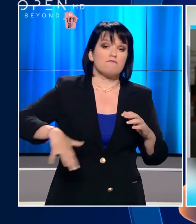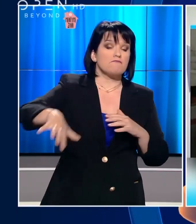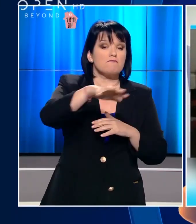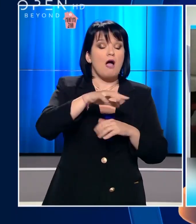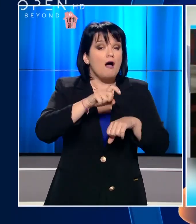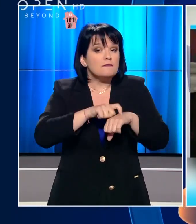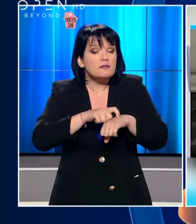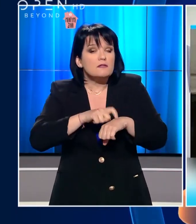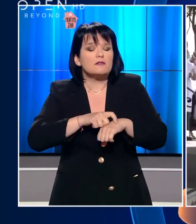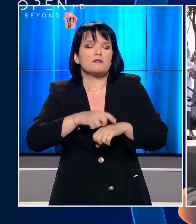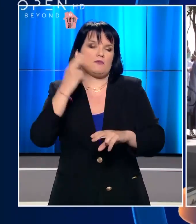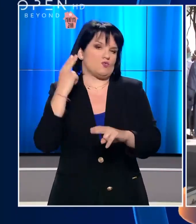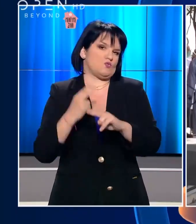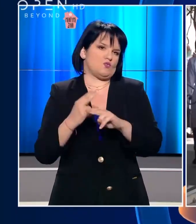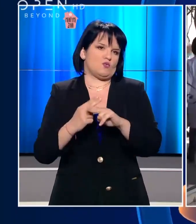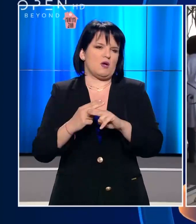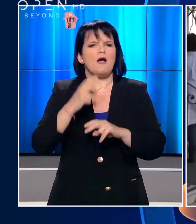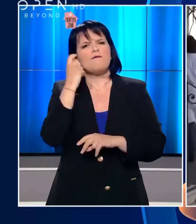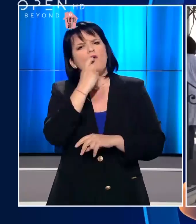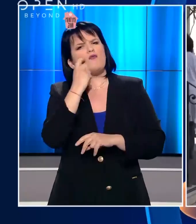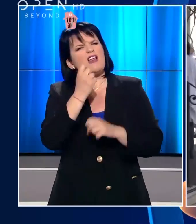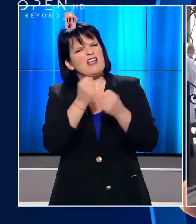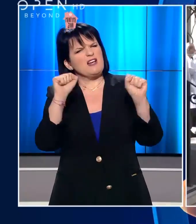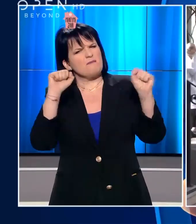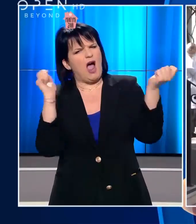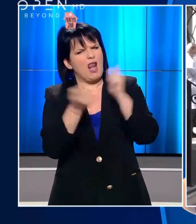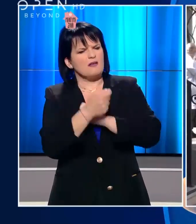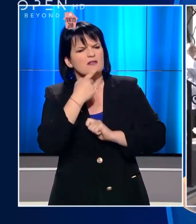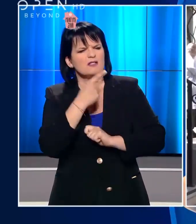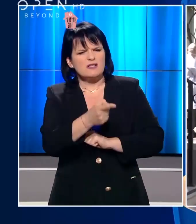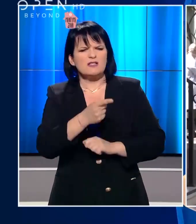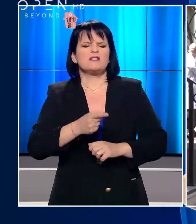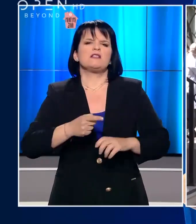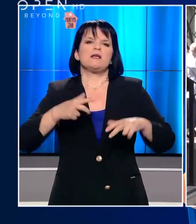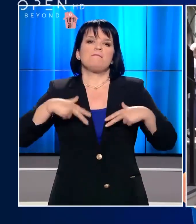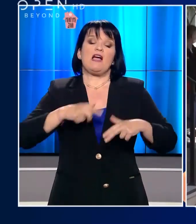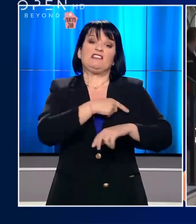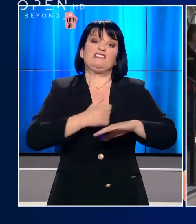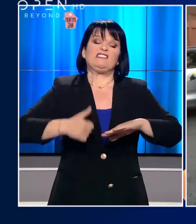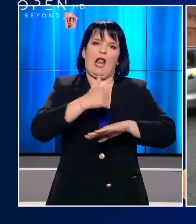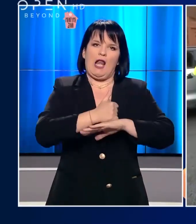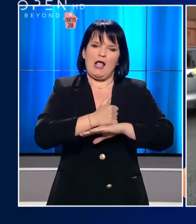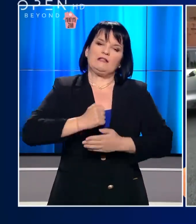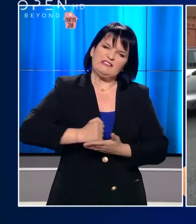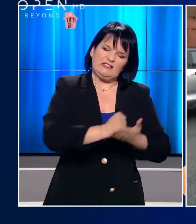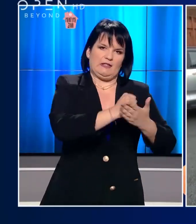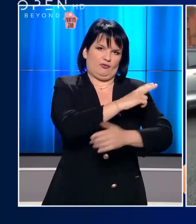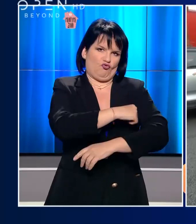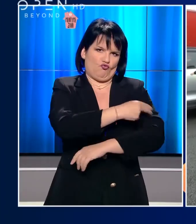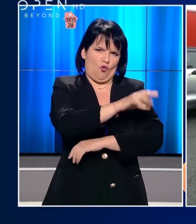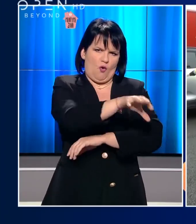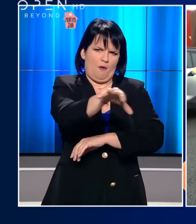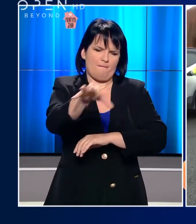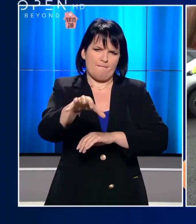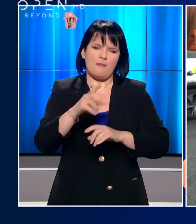τη στιγμή είναι το μείζον. Η φόφη γεννηματά επιμένει στην ανάγκη προφύλαξης των στελεχών του κρατικού μηχανισμού που δίνουν τη μάχη στα νοσοκομεία αλλά και